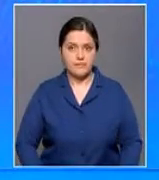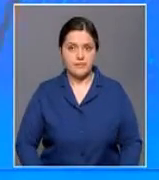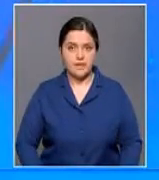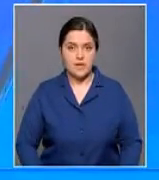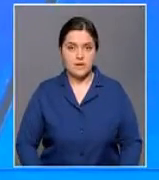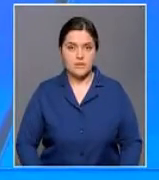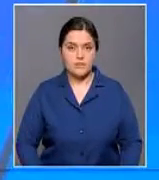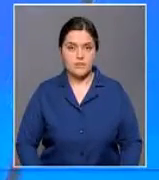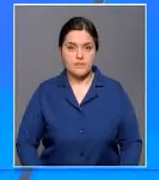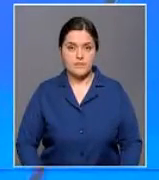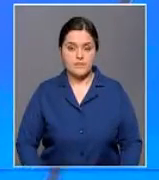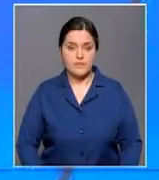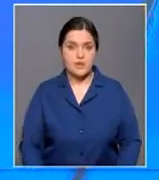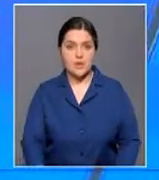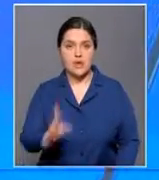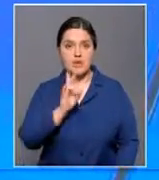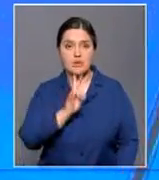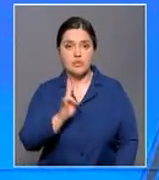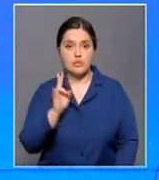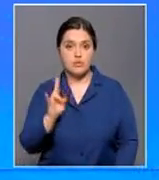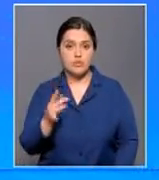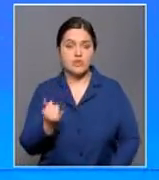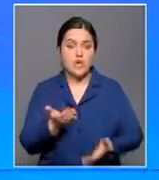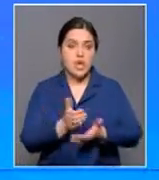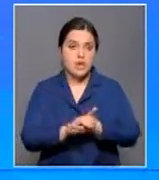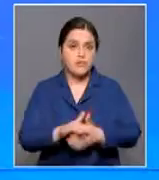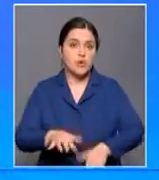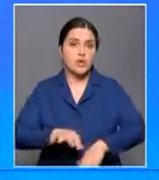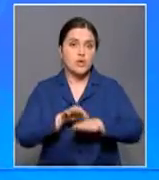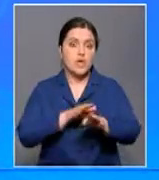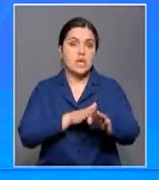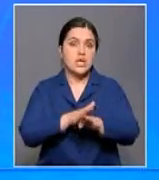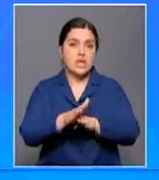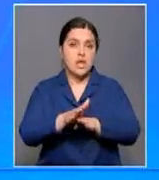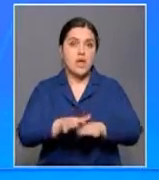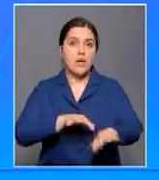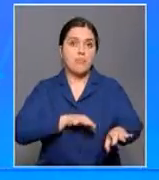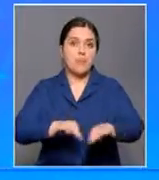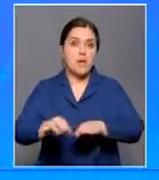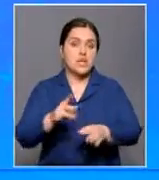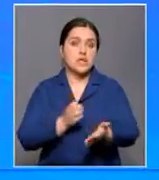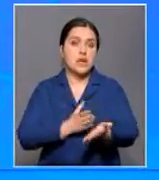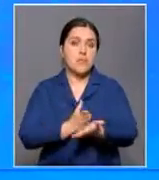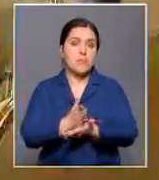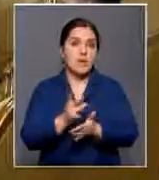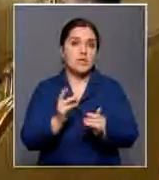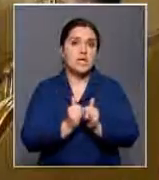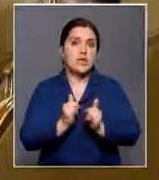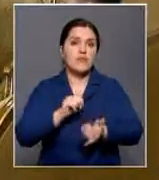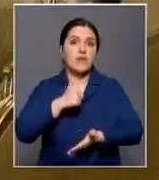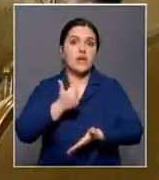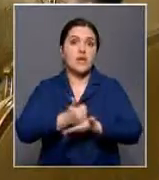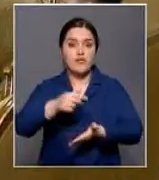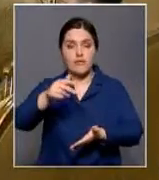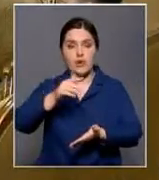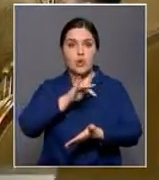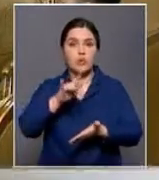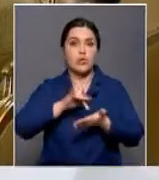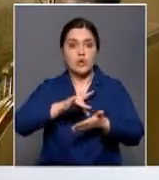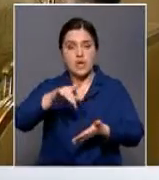Сегодня же Нурсултан Азарбаев ознакомился с ходом реализации ряда проектов, направленных на развитие главного города страны.